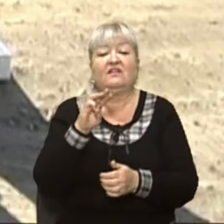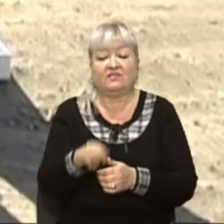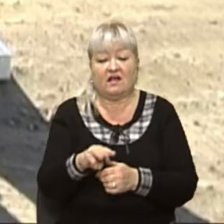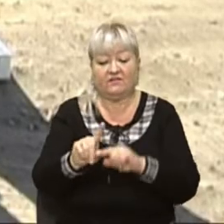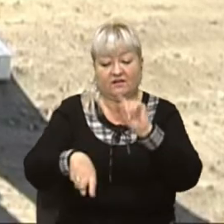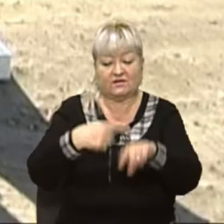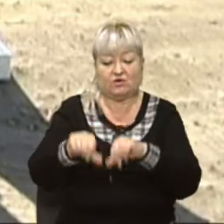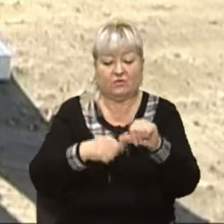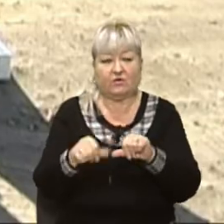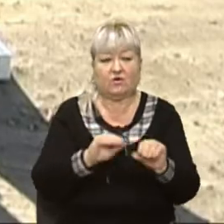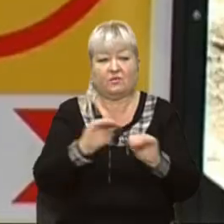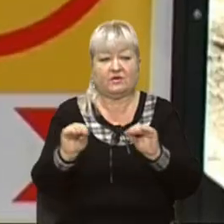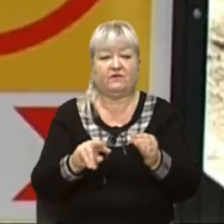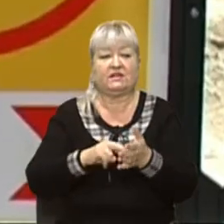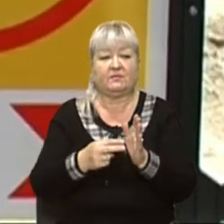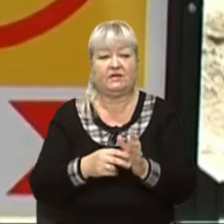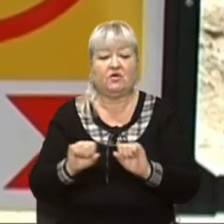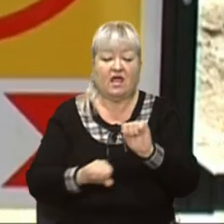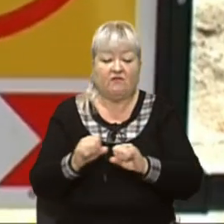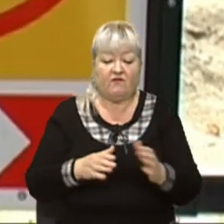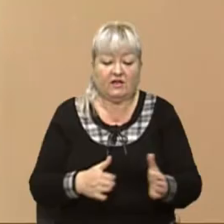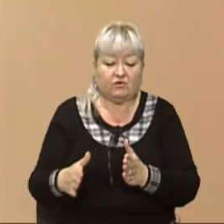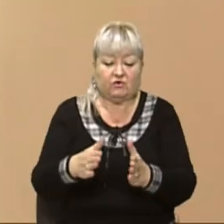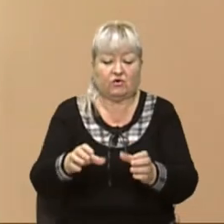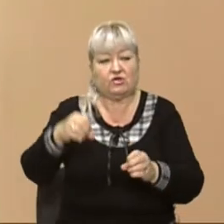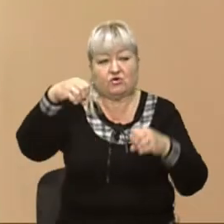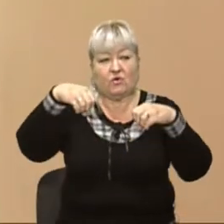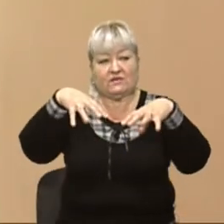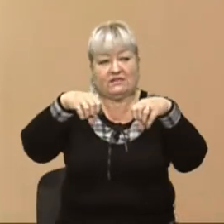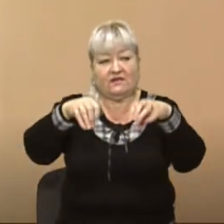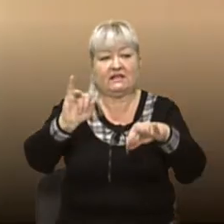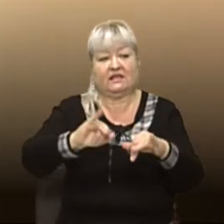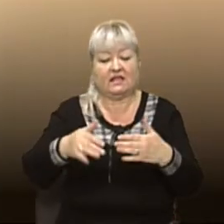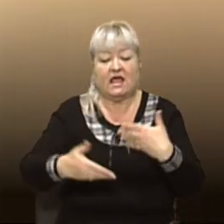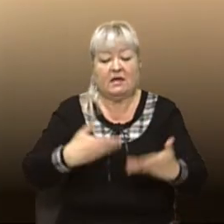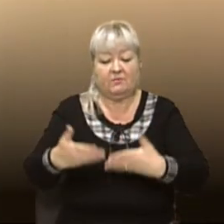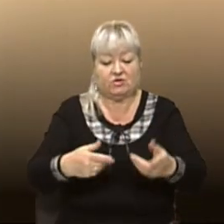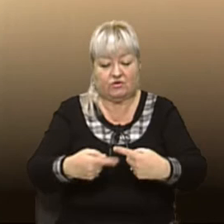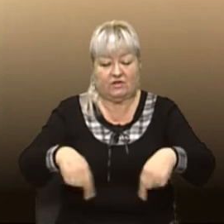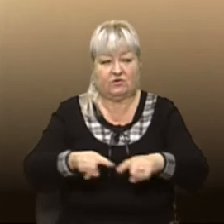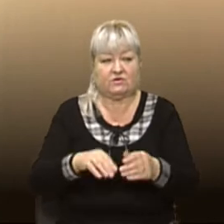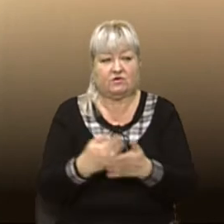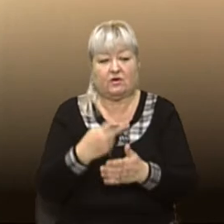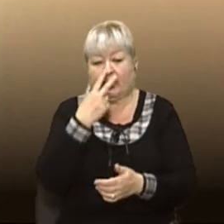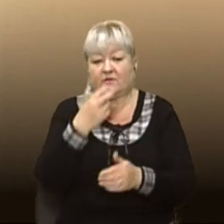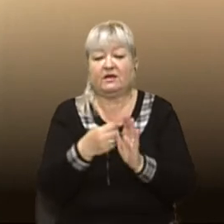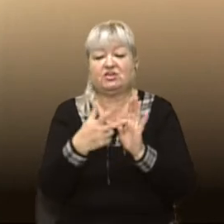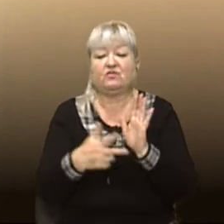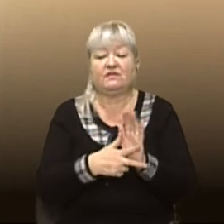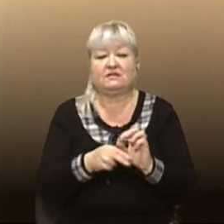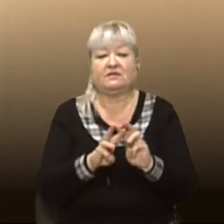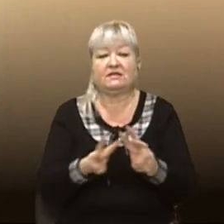Облаштувати тут планують велодоріжку, освітлення та пішохідну зону. Передбачено в бюджеті цього року 18 мільйонів 350